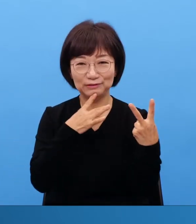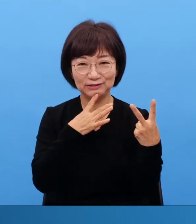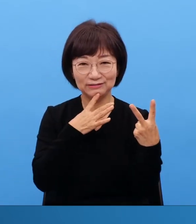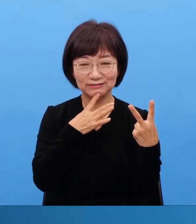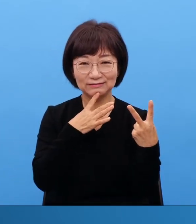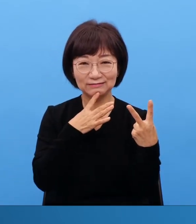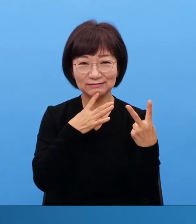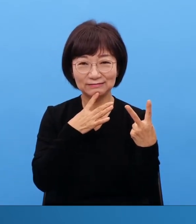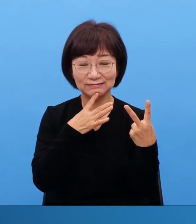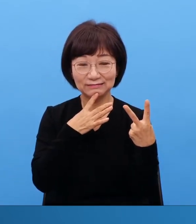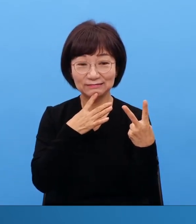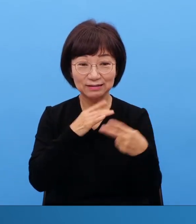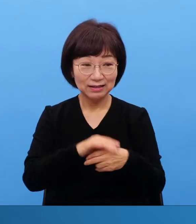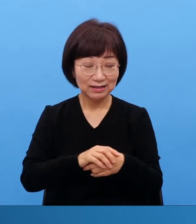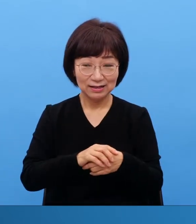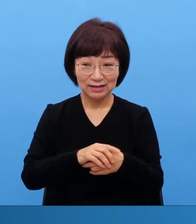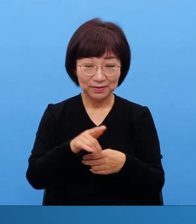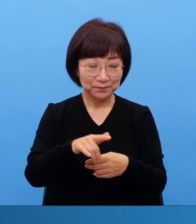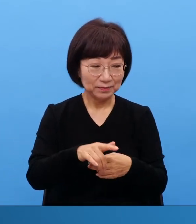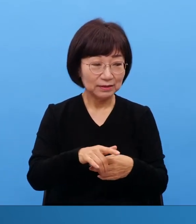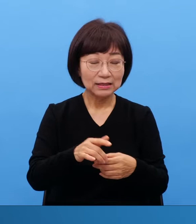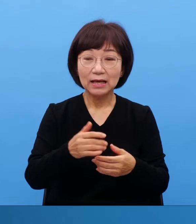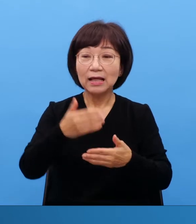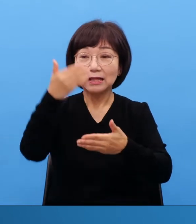나머지는 광야에서 태어나서 들어간 거예요